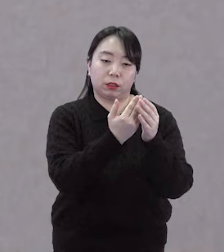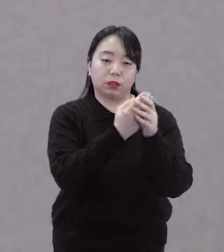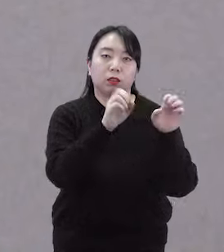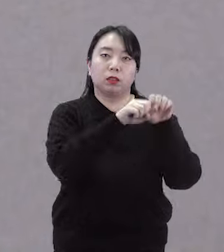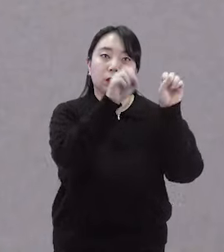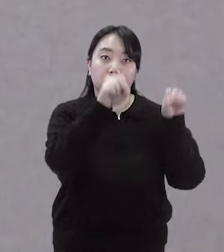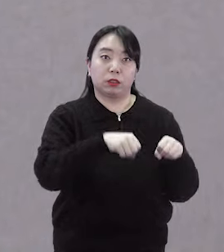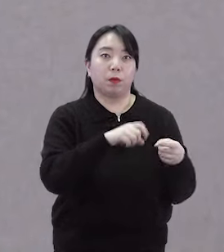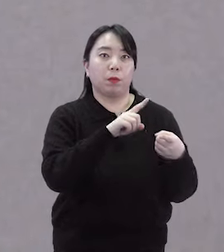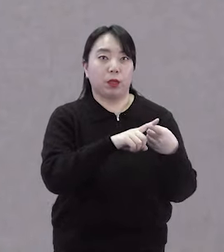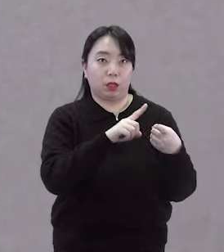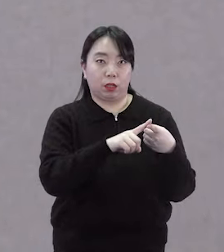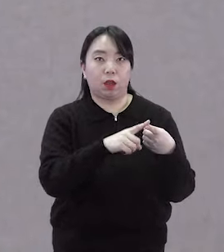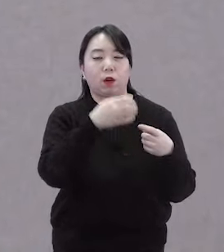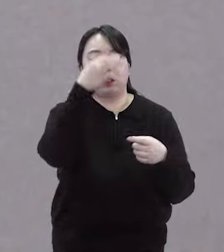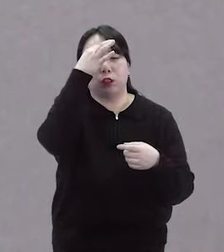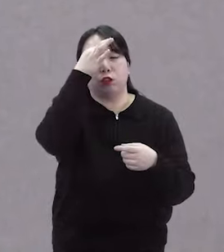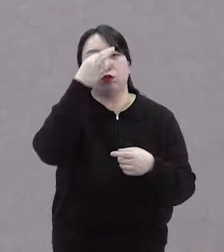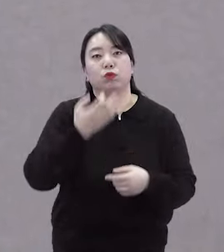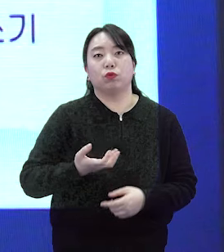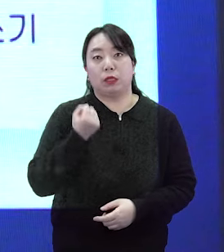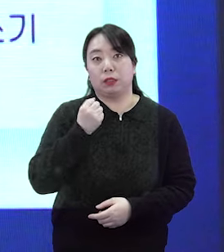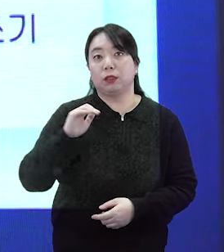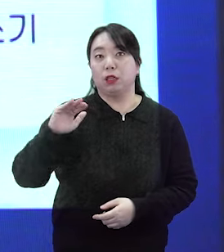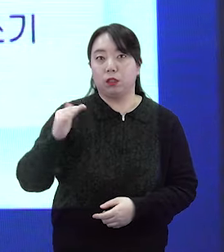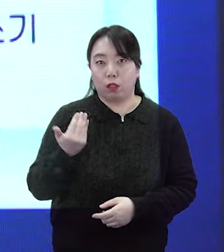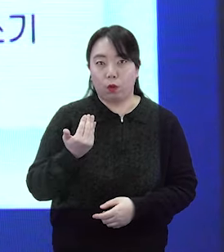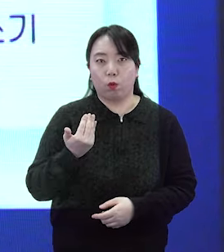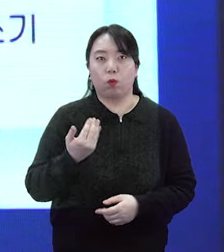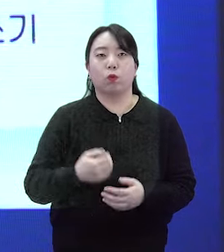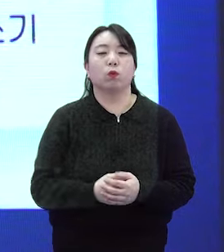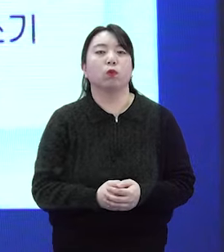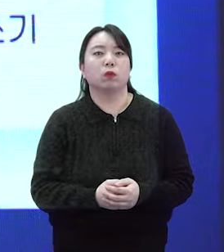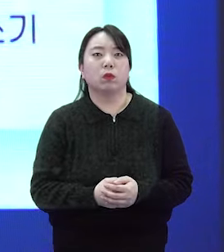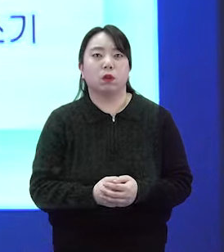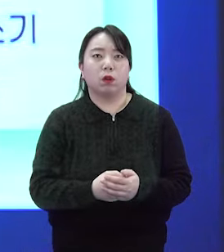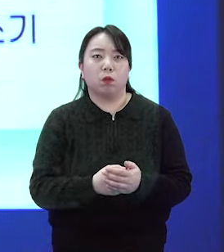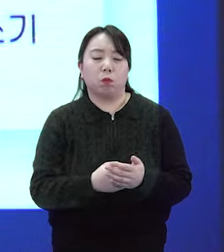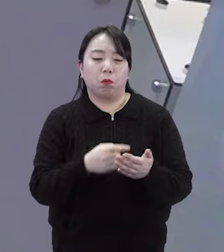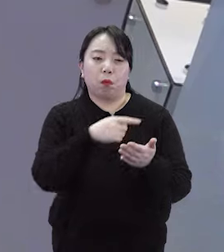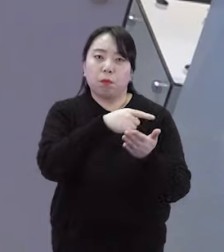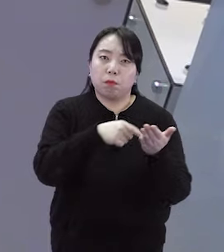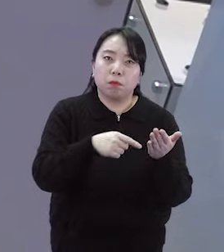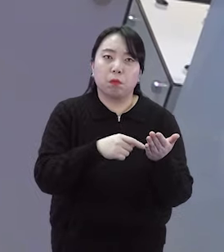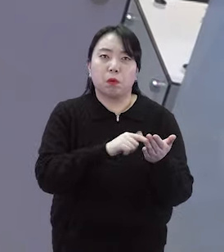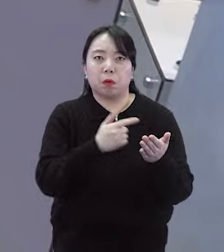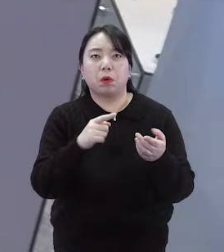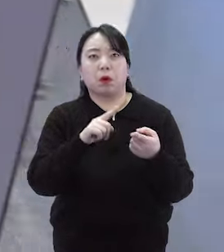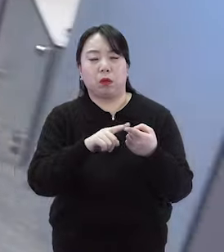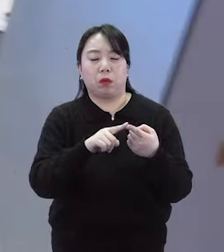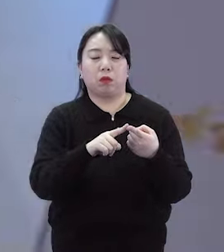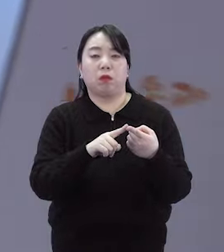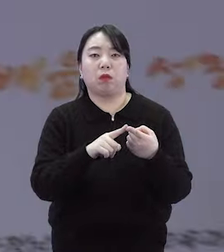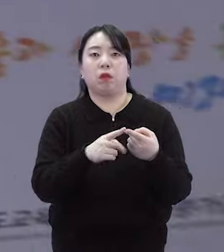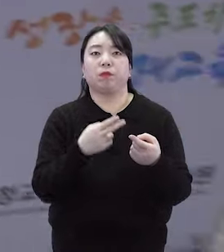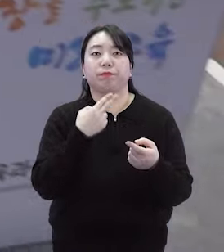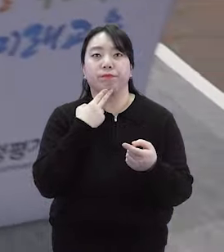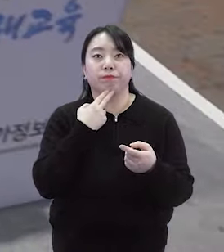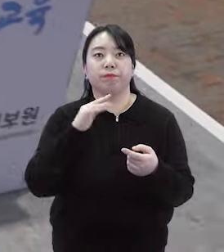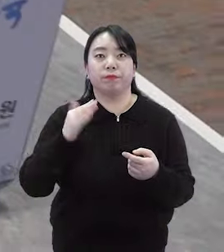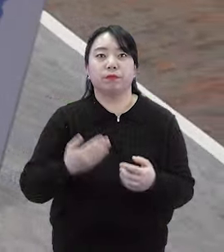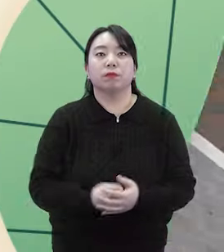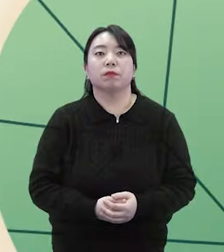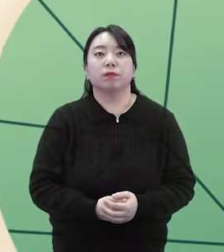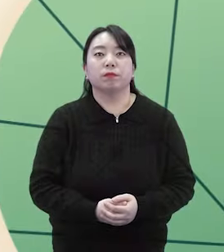시스템에 대한 원천 기술을 보유하게 되었으며 부당한 권한 침해에 대한 배타적 권리를 취득하게 되었습니다